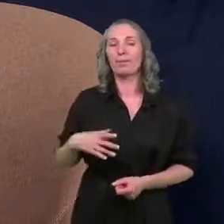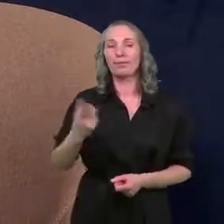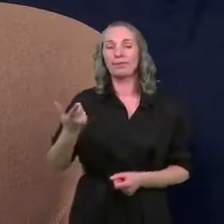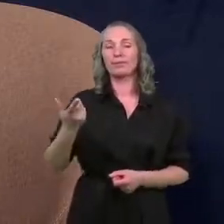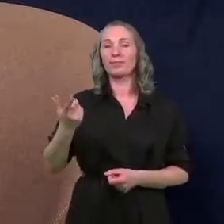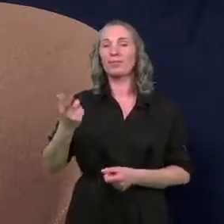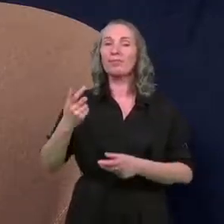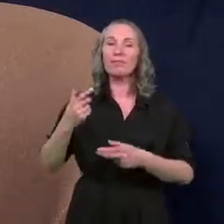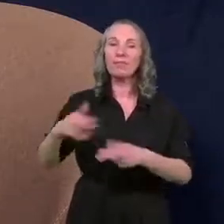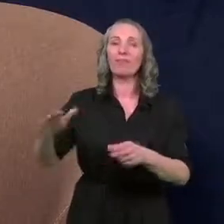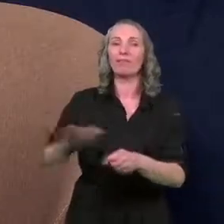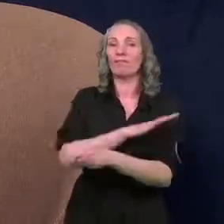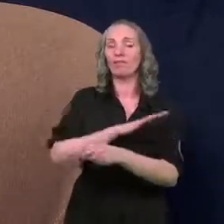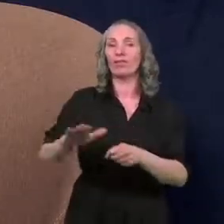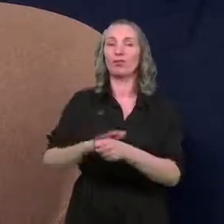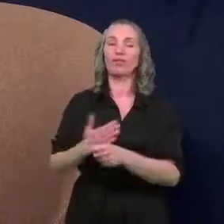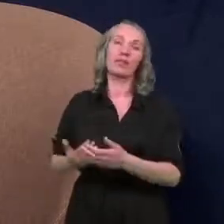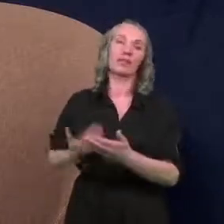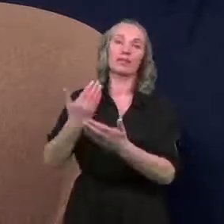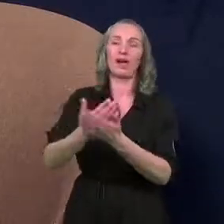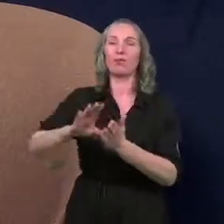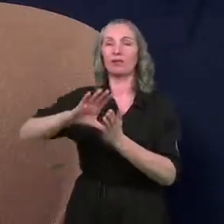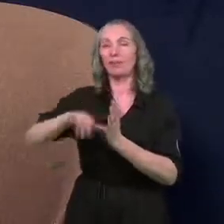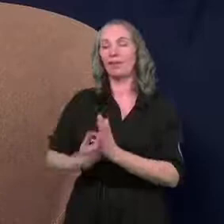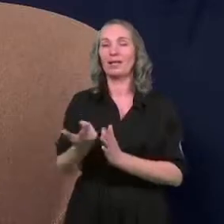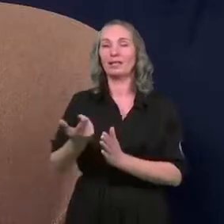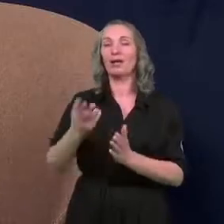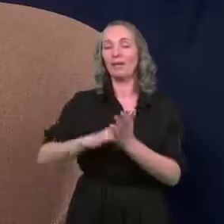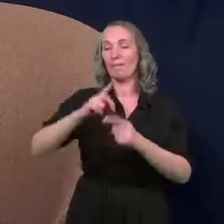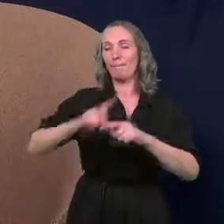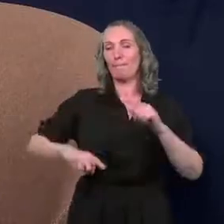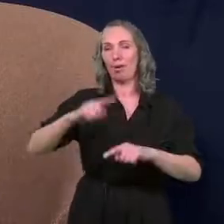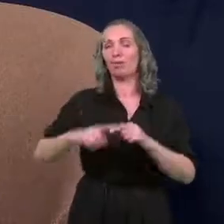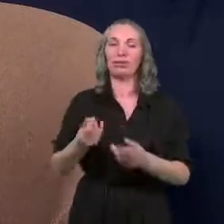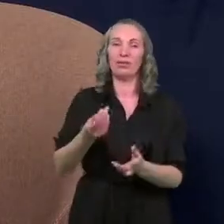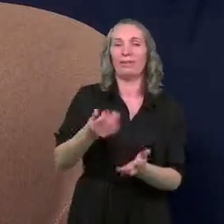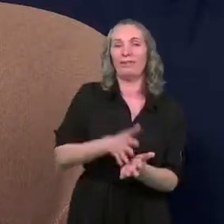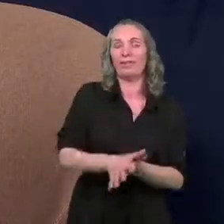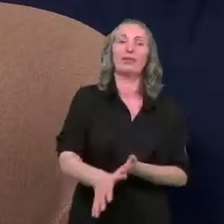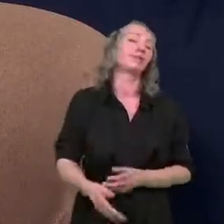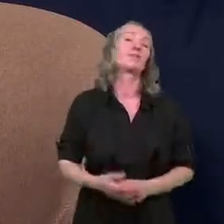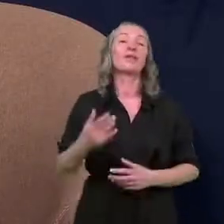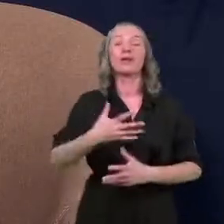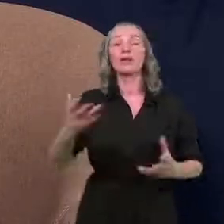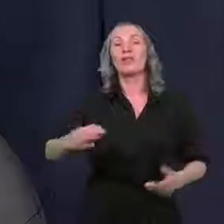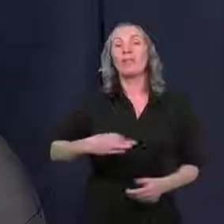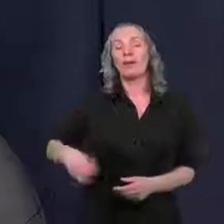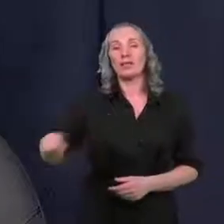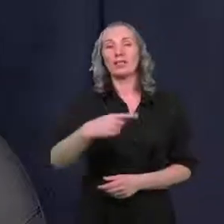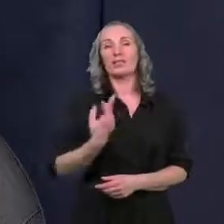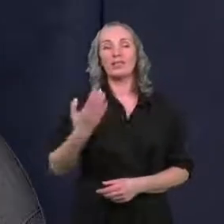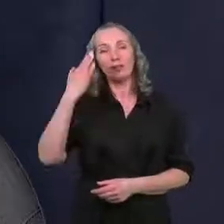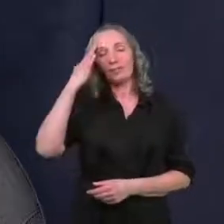rekompensowały nakłady, jakie miasto na tę politykę wydaje. Drodzy Państwo, my jesteśmy naprawdę